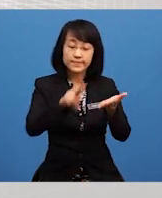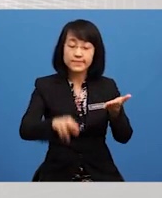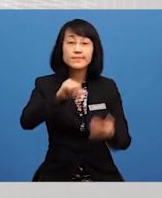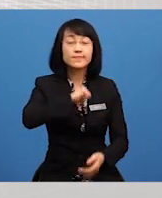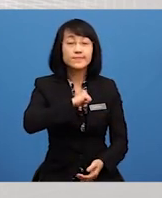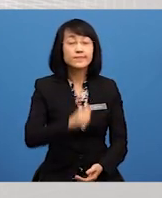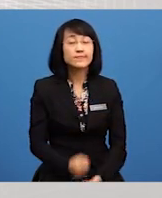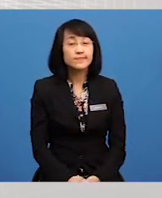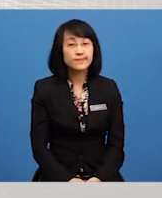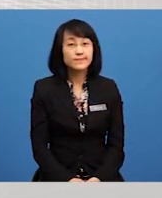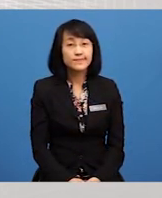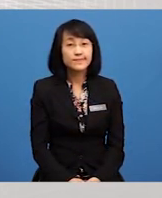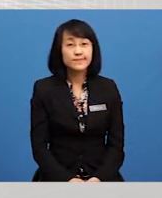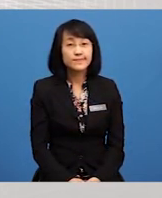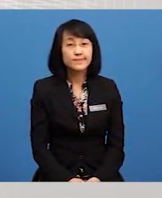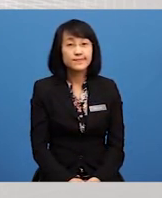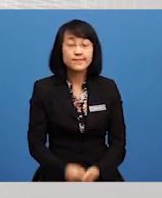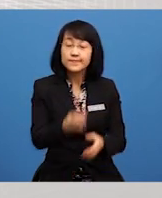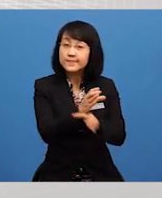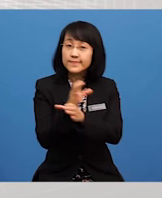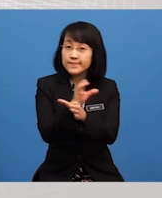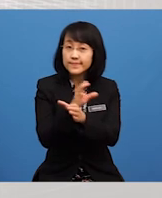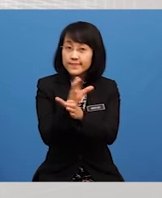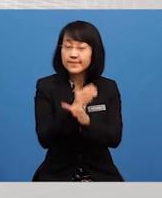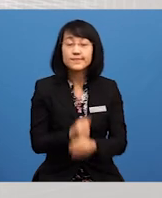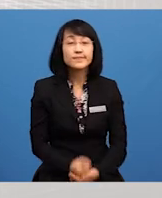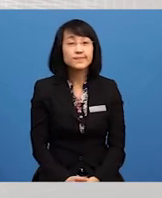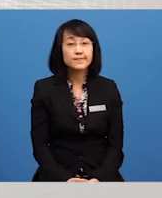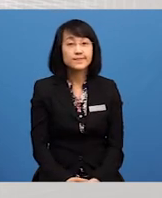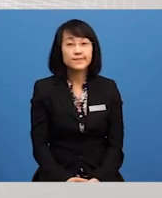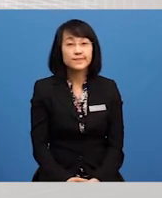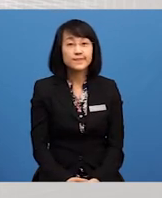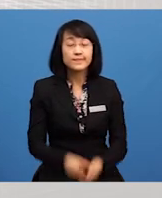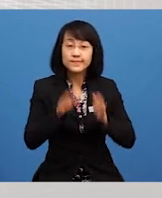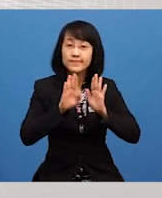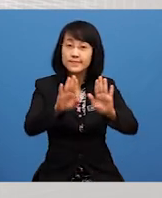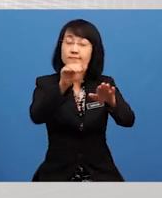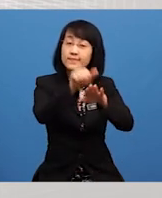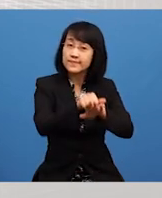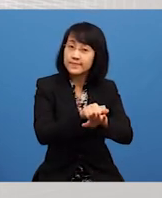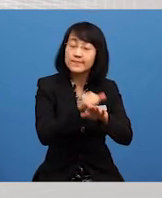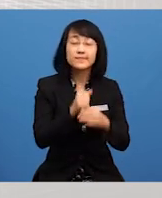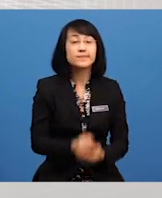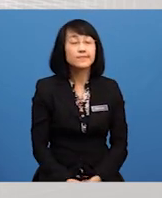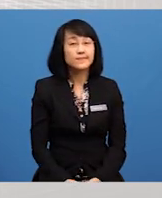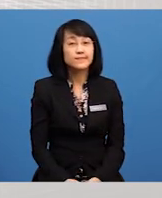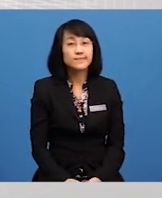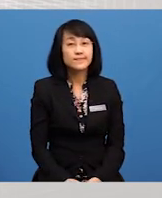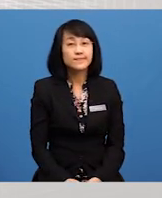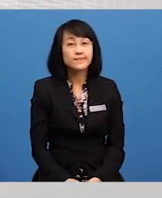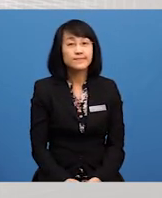Kelima, Perihatin Keenam, Bertolak Ansur Ketujuh,